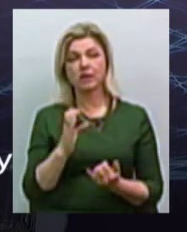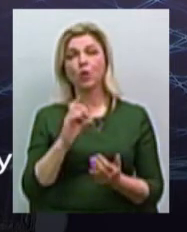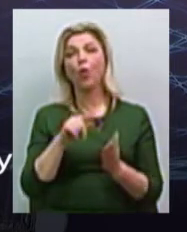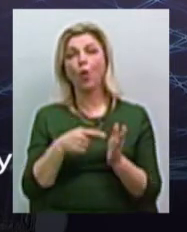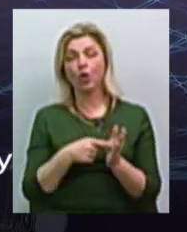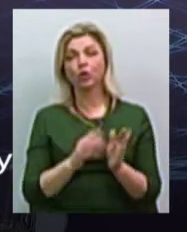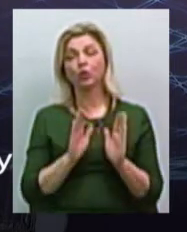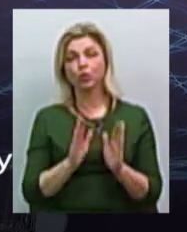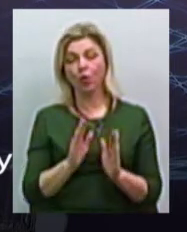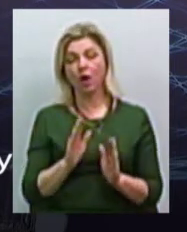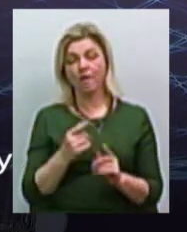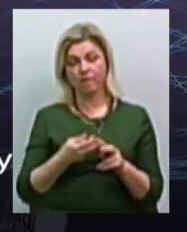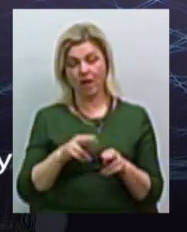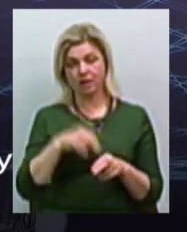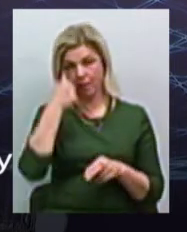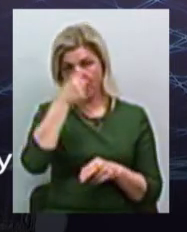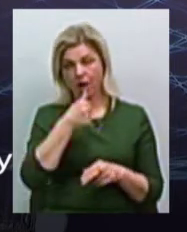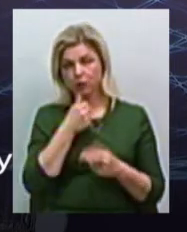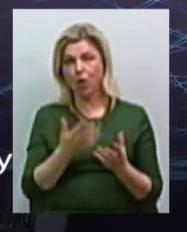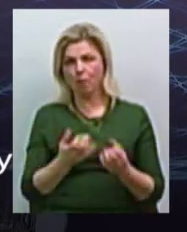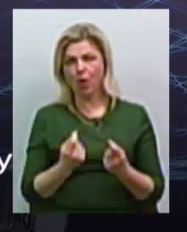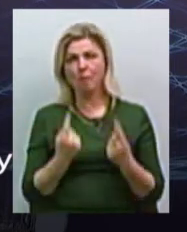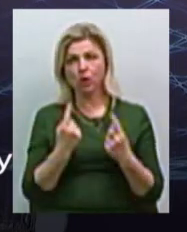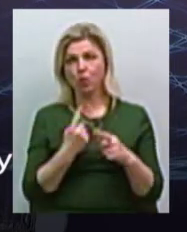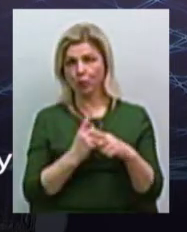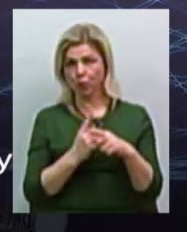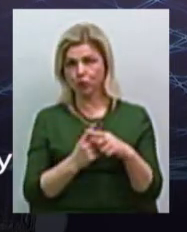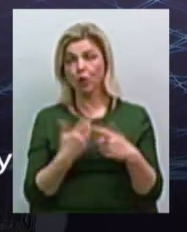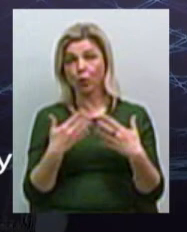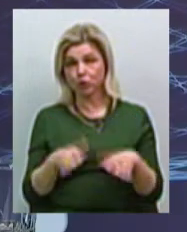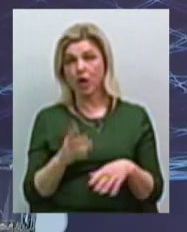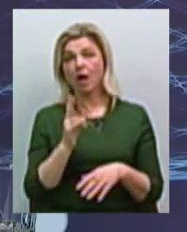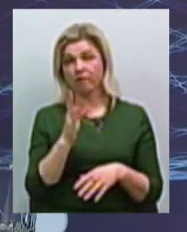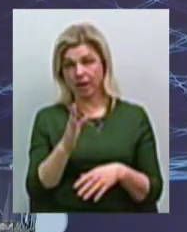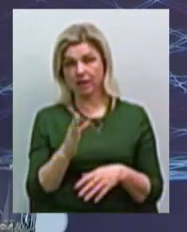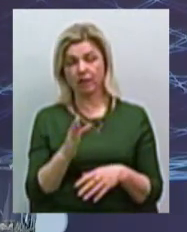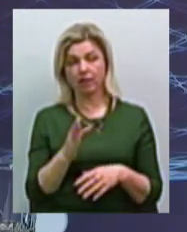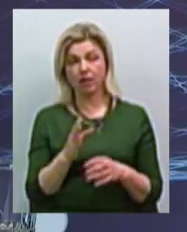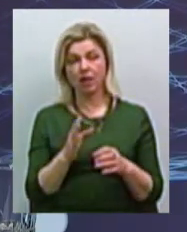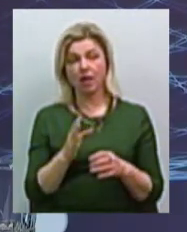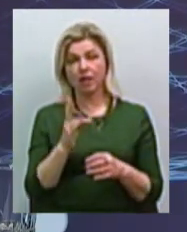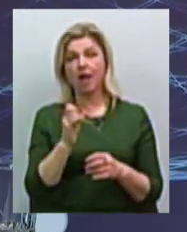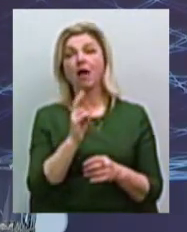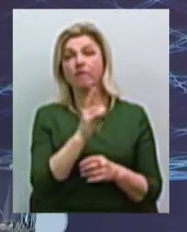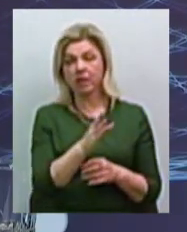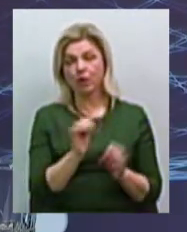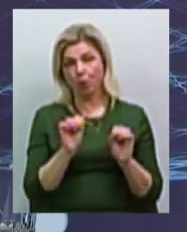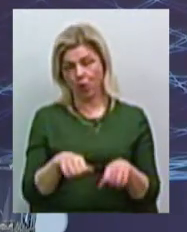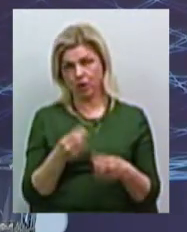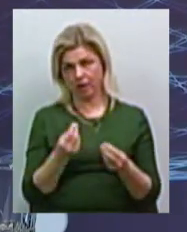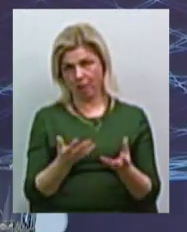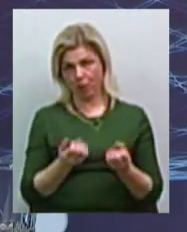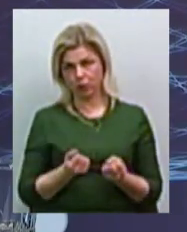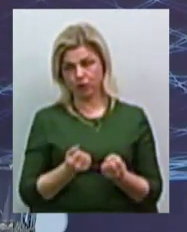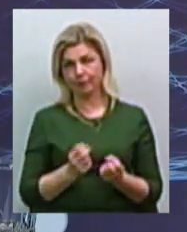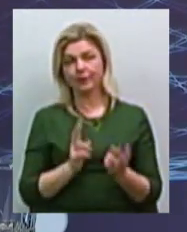в цьому році ми отримуємо більший плюс. Уже ми квартиру, вже може мати. маємо за перегляд. Встреча